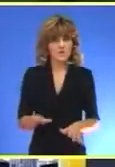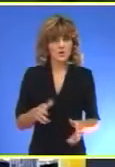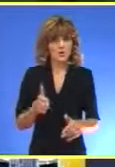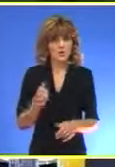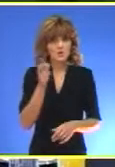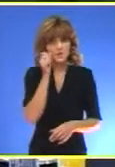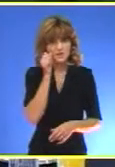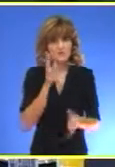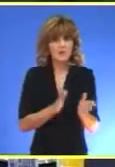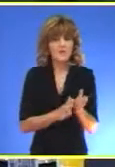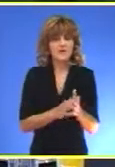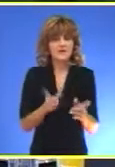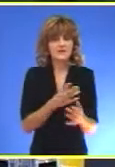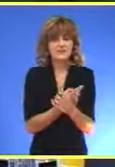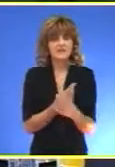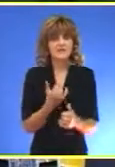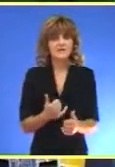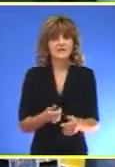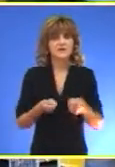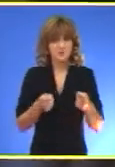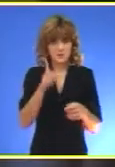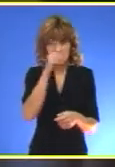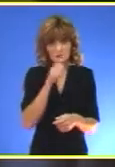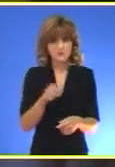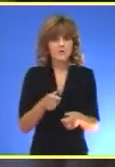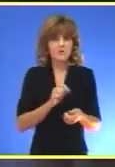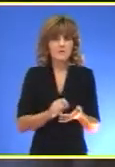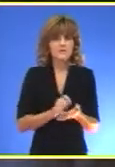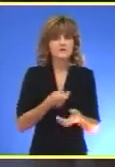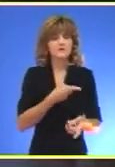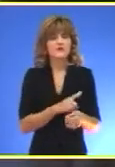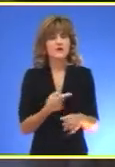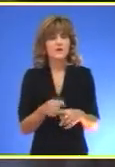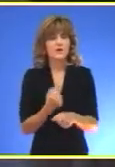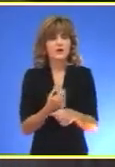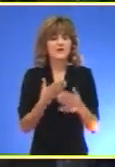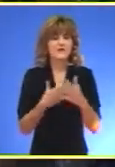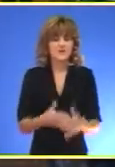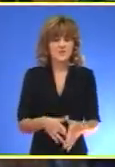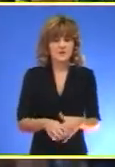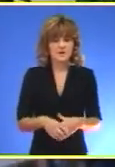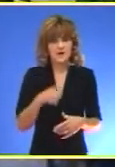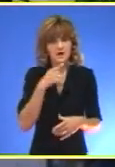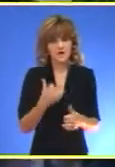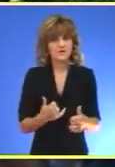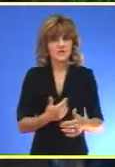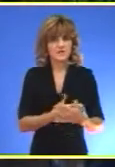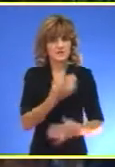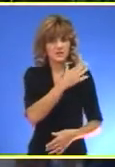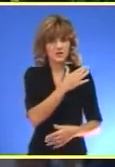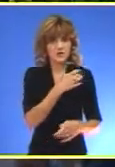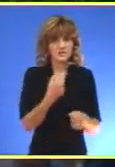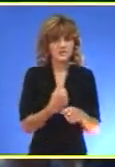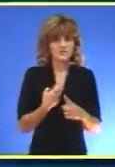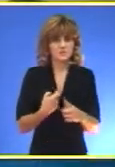Makove sedmice U putilo lokalnoj samoupravi peticiju Žaleći se na rad firme Azohem Rekao danas gradonačelni